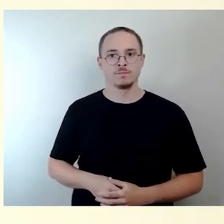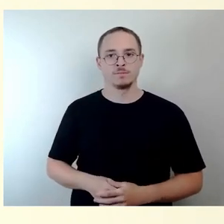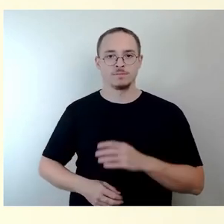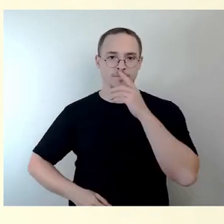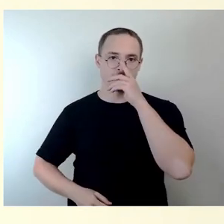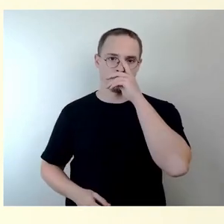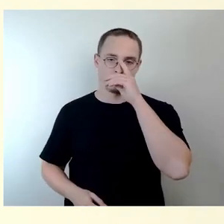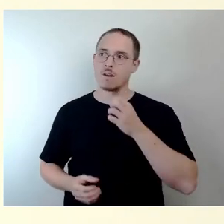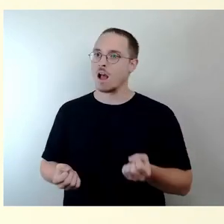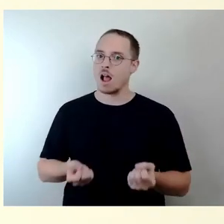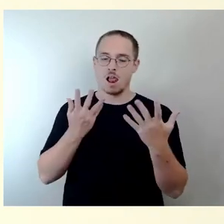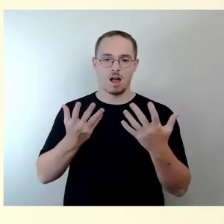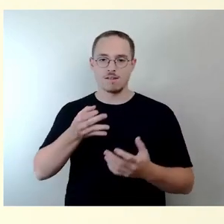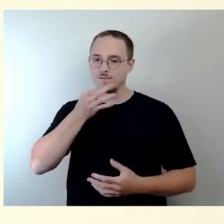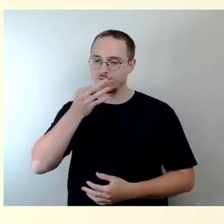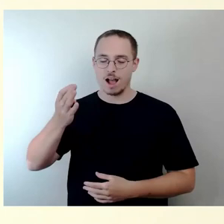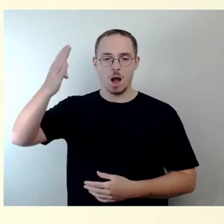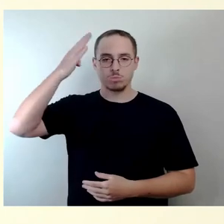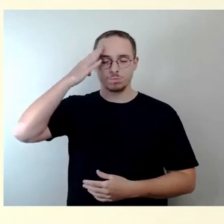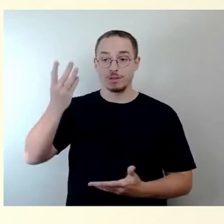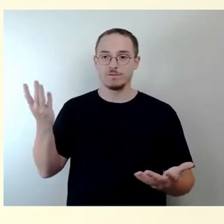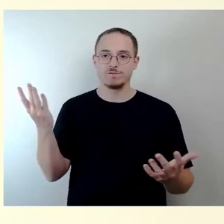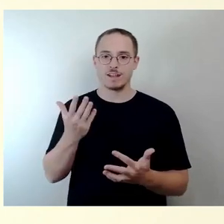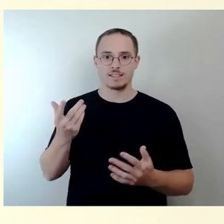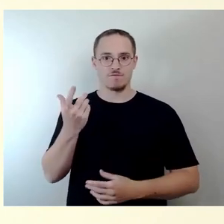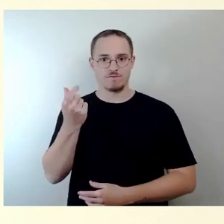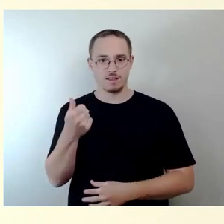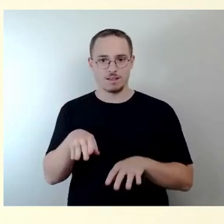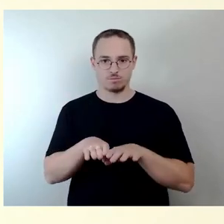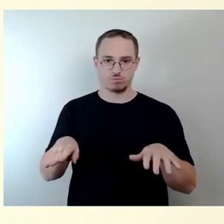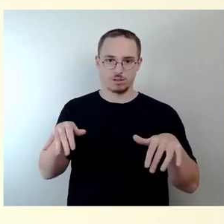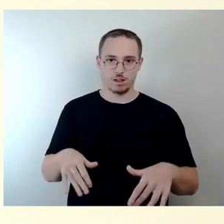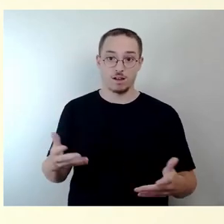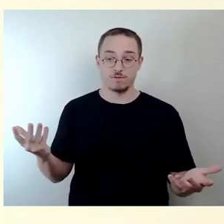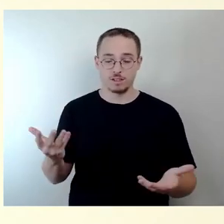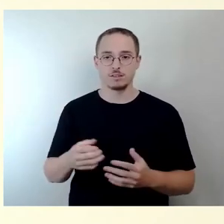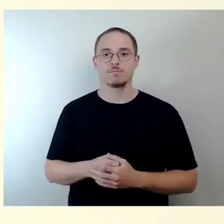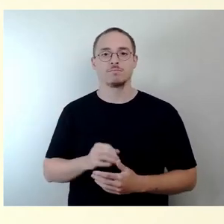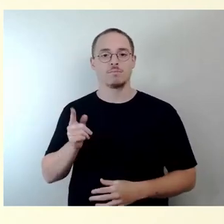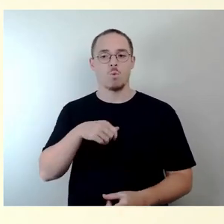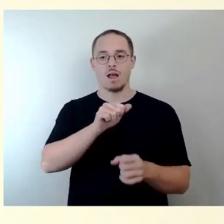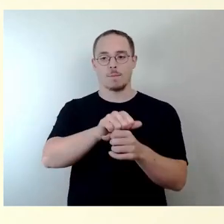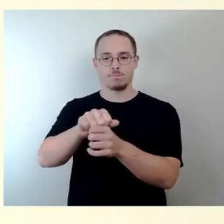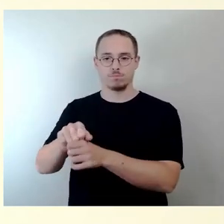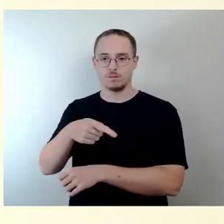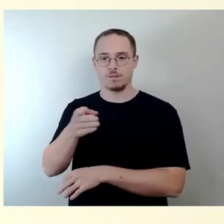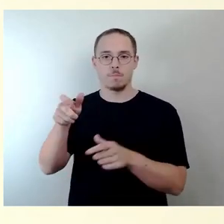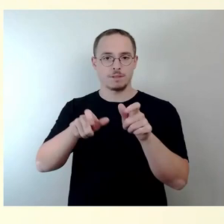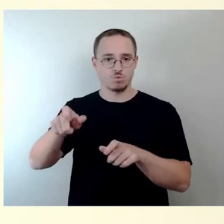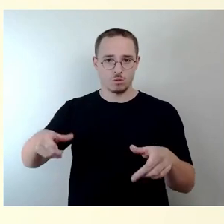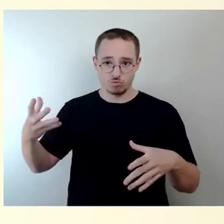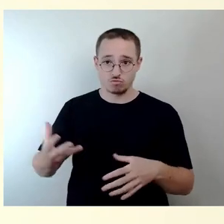Rahmenbedingungen und der Kapazitäten in den Ämtern, um das abzuarbeiten. Und